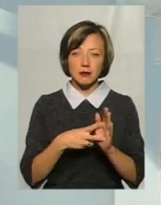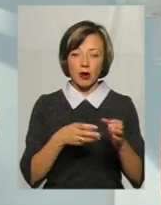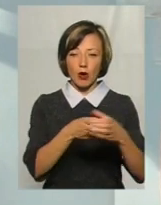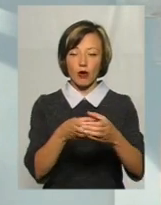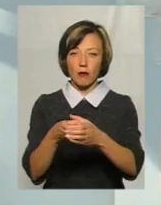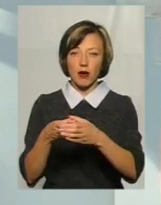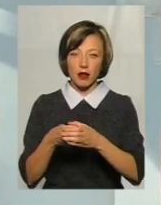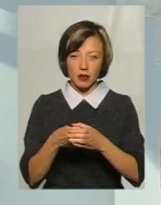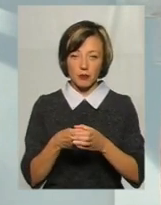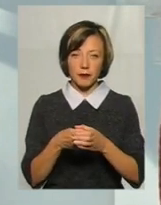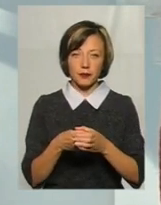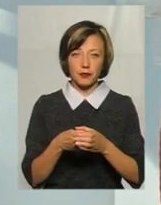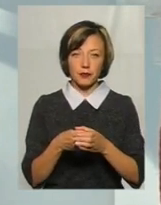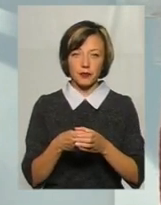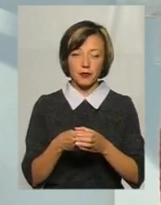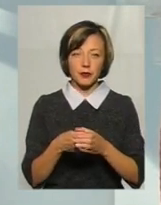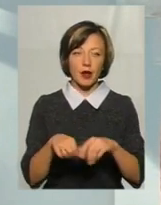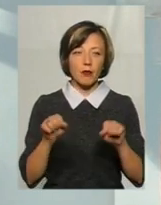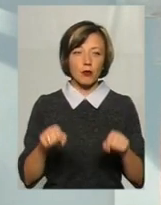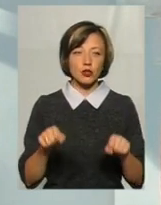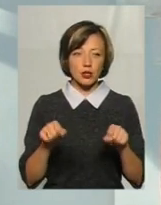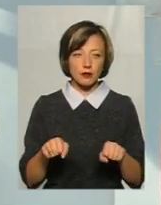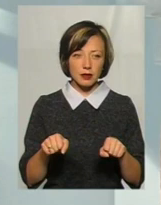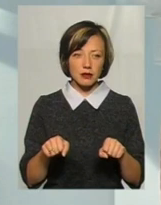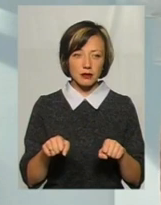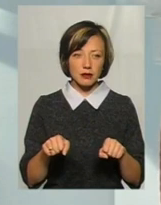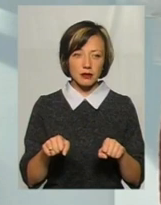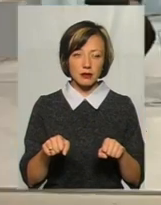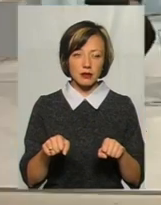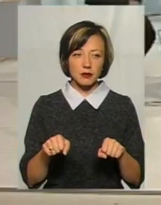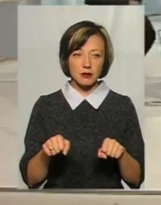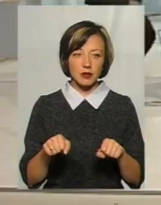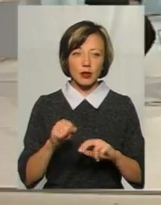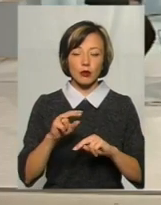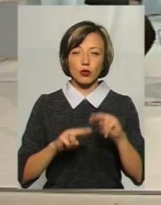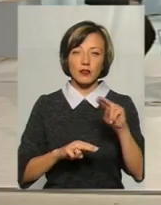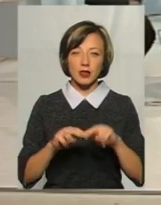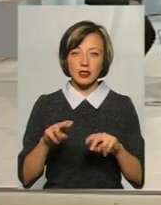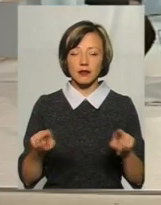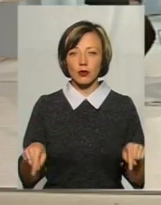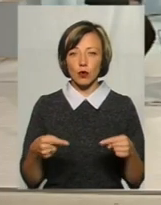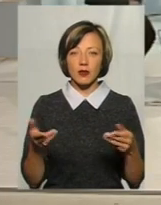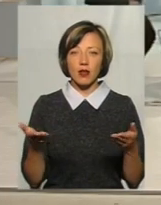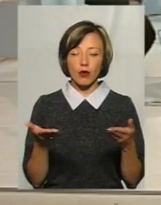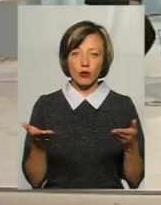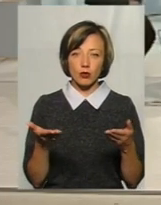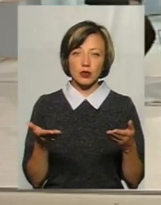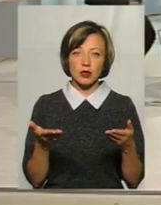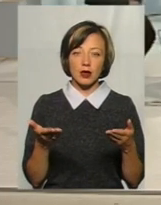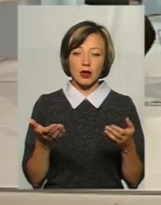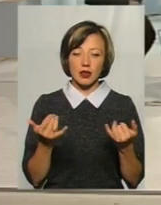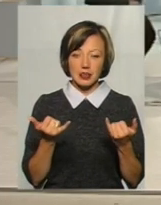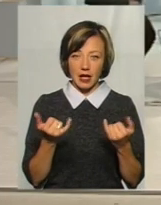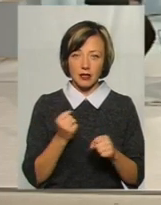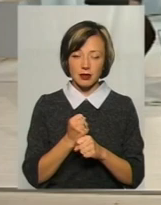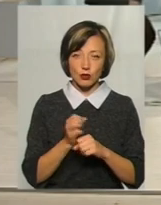можливість будівництва чи відновлення якоїсь там діючого туалету,